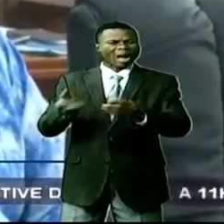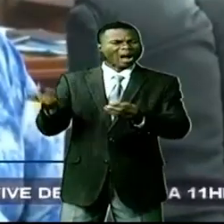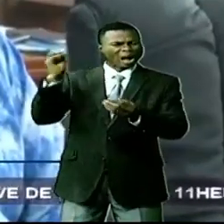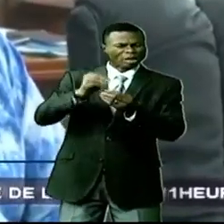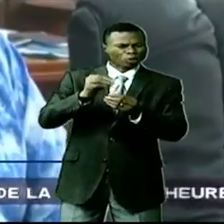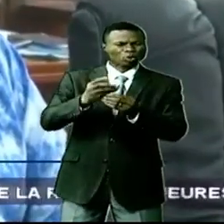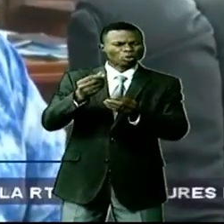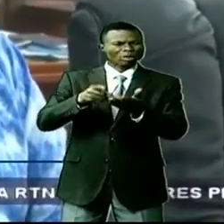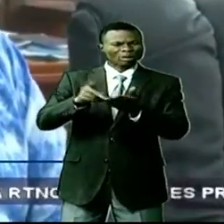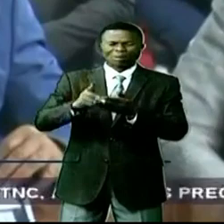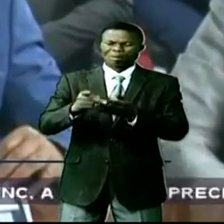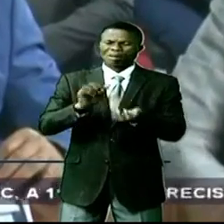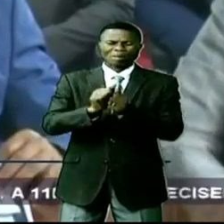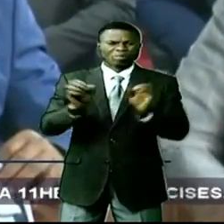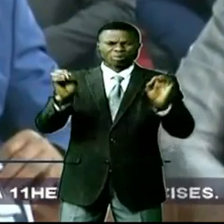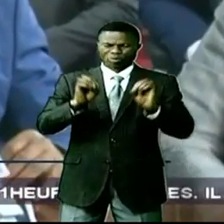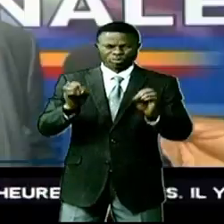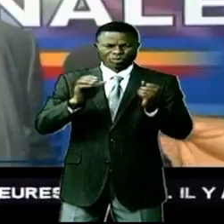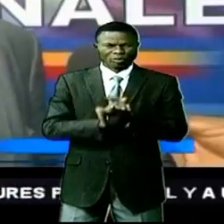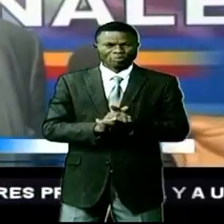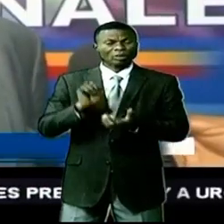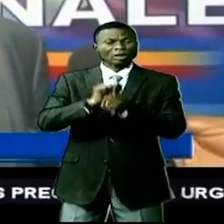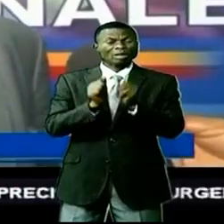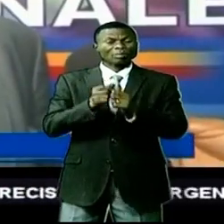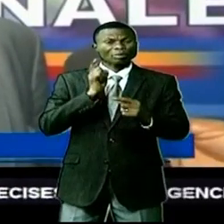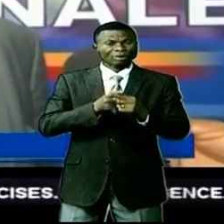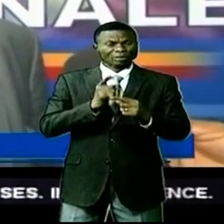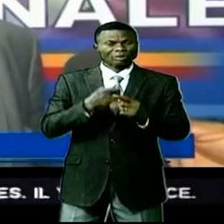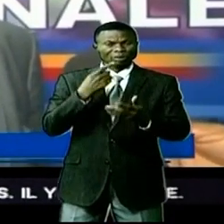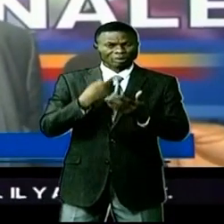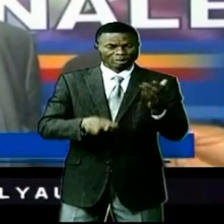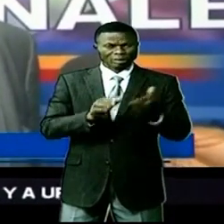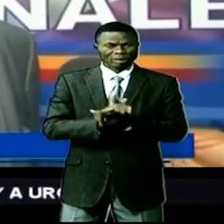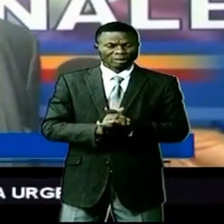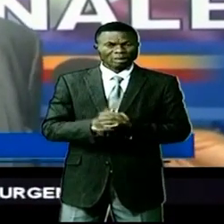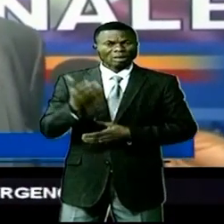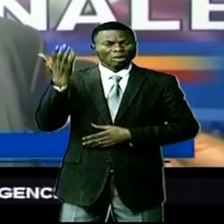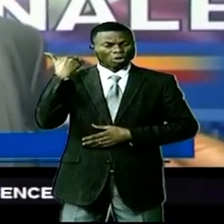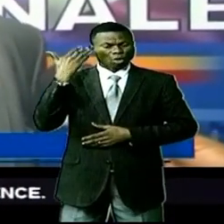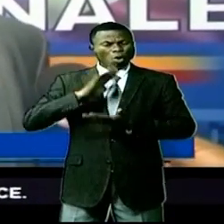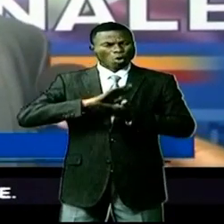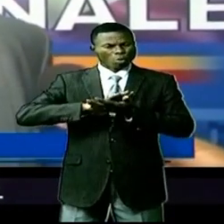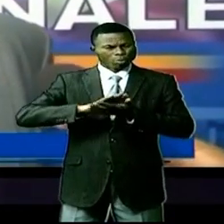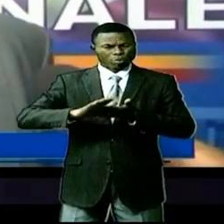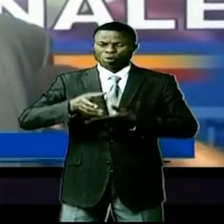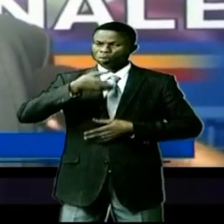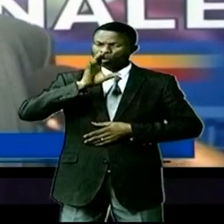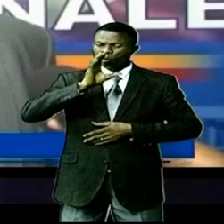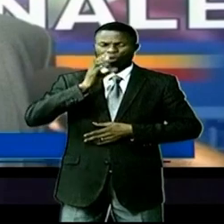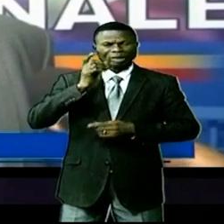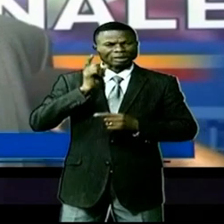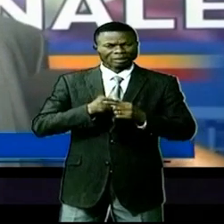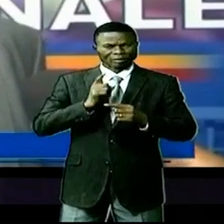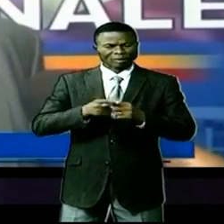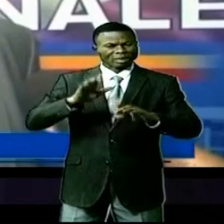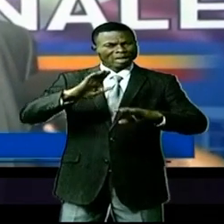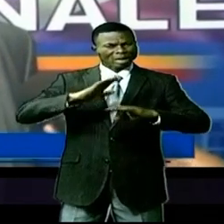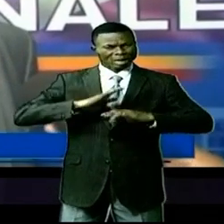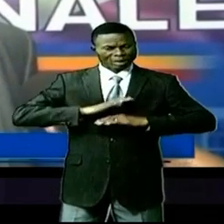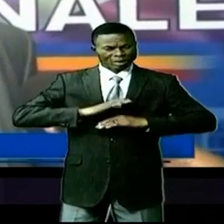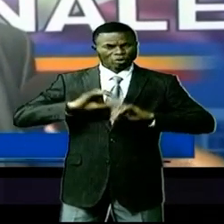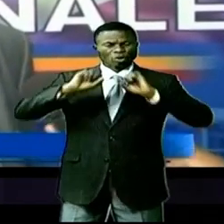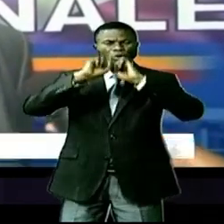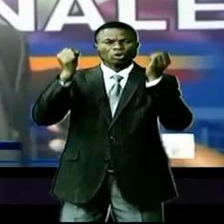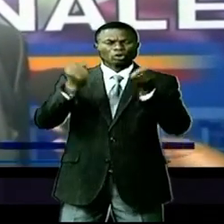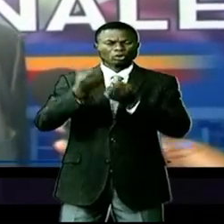parfois sans raison. La problématique, c'est la déserte en eau et la satisfaction de la Régie